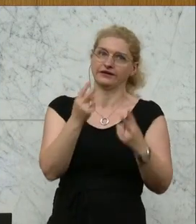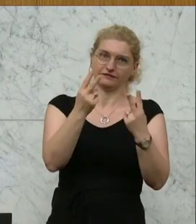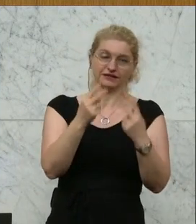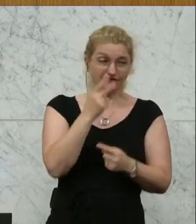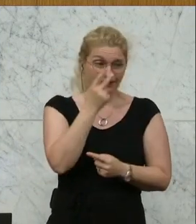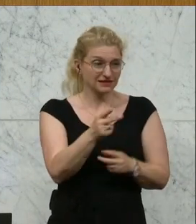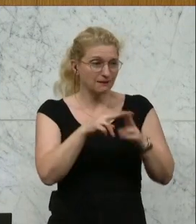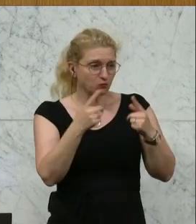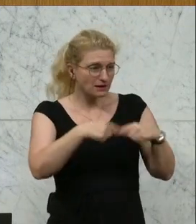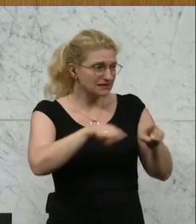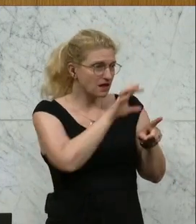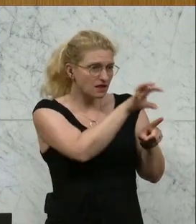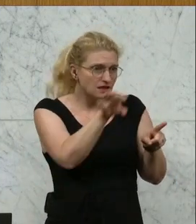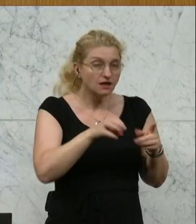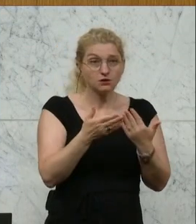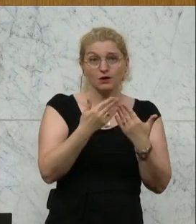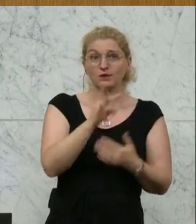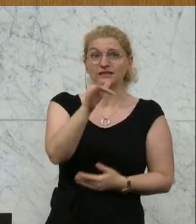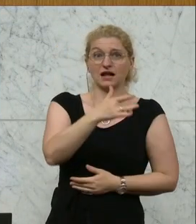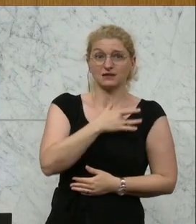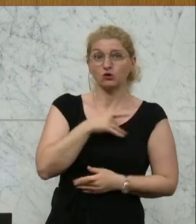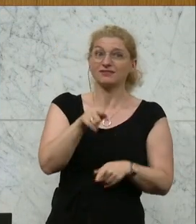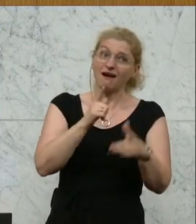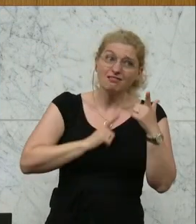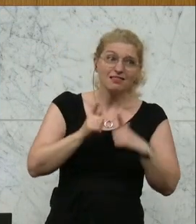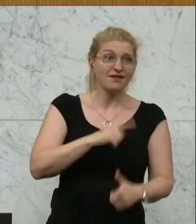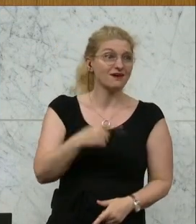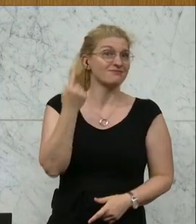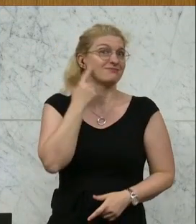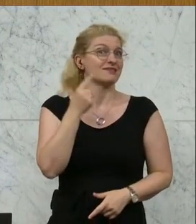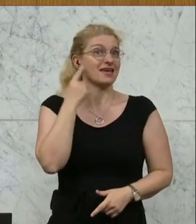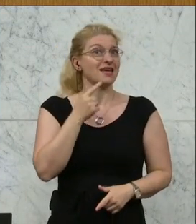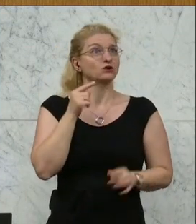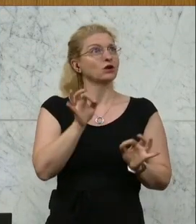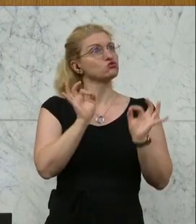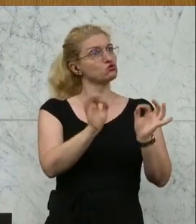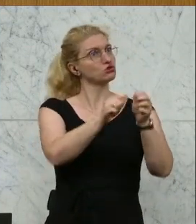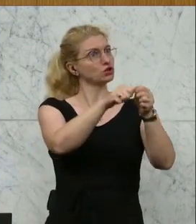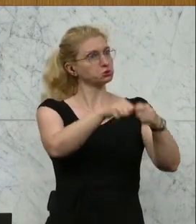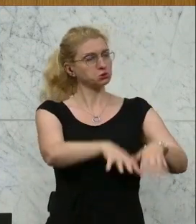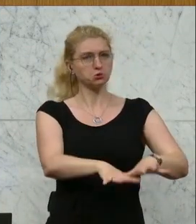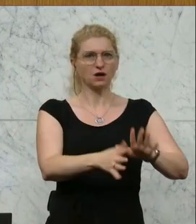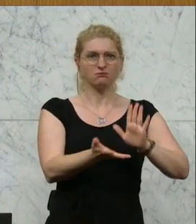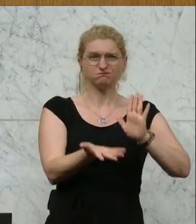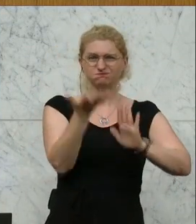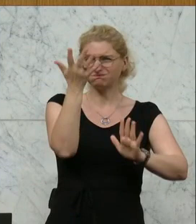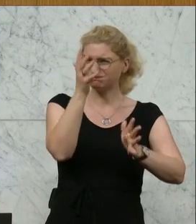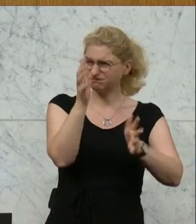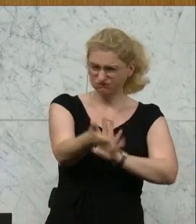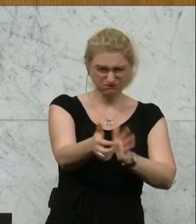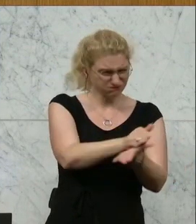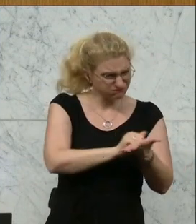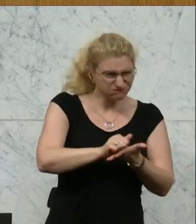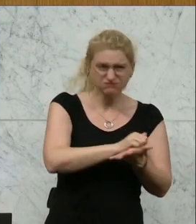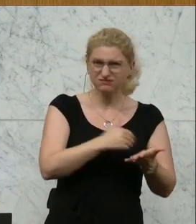Bundesländern, in Salzburg, wo leider die Neos hier mutwillig gute Strukturen aufgebrochen haben, zerstört haben und